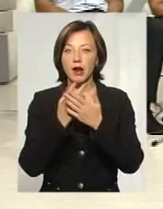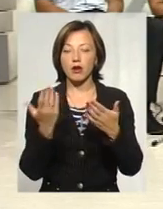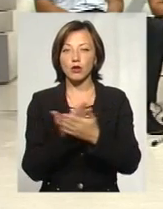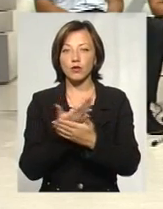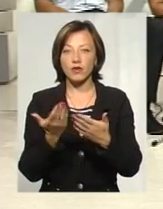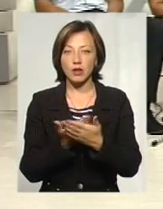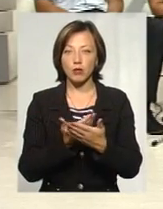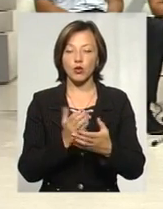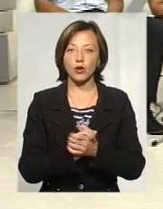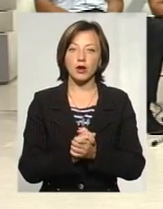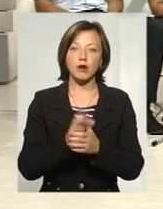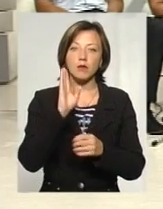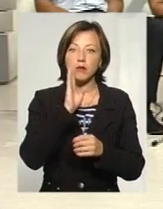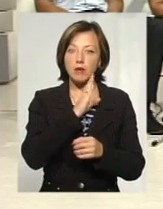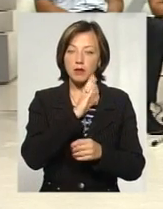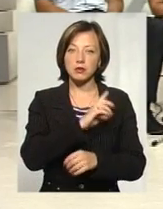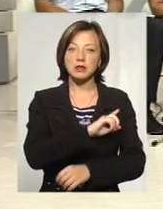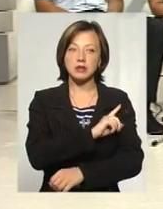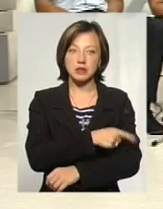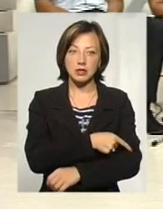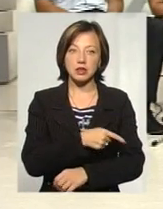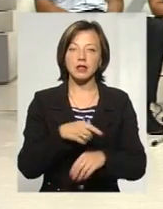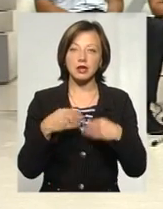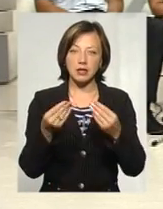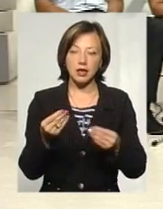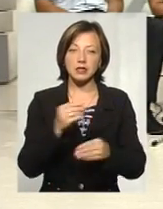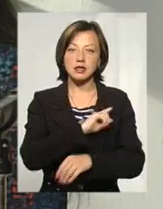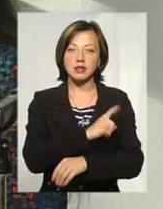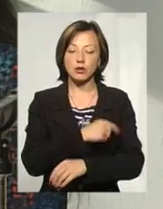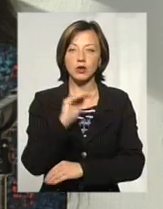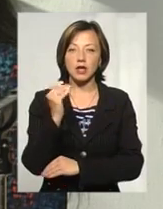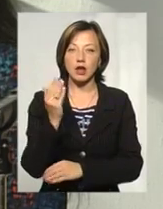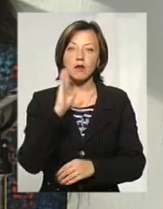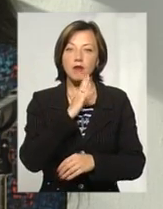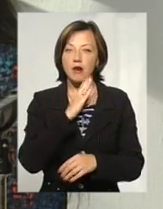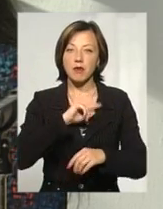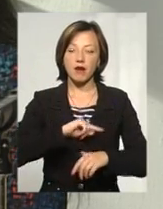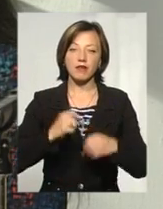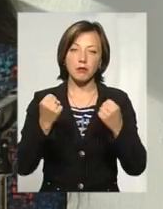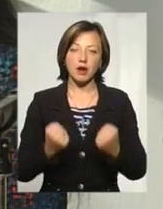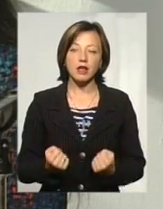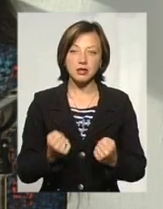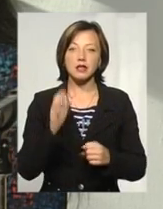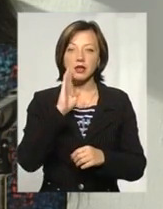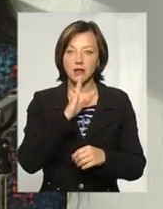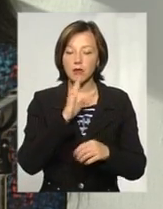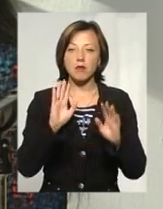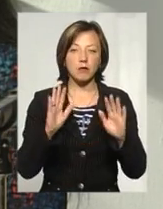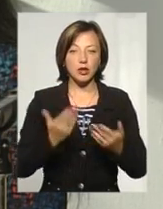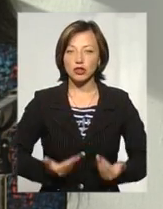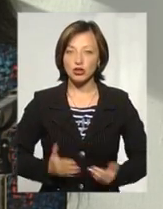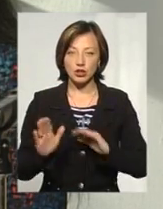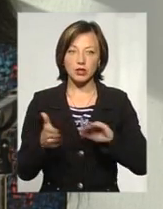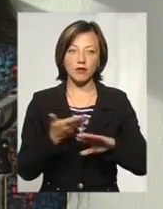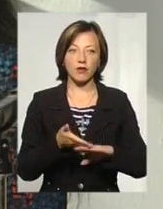фільму. Тобто мама сильна, вона дасть силу дитині. Мама, яка в депресії, а безумовно, такі моменти пережити дуже